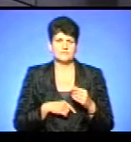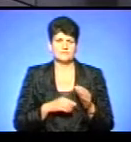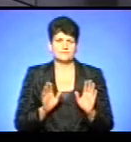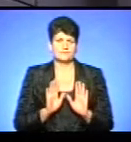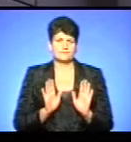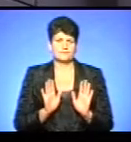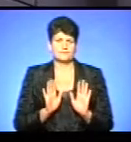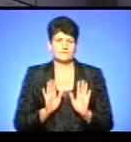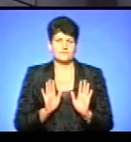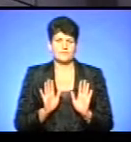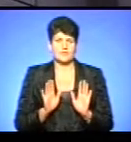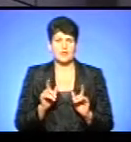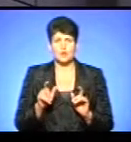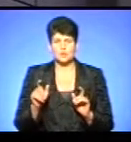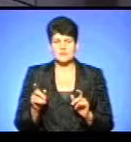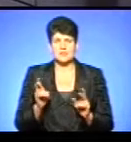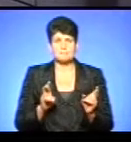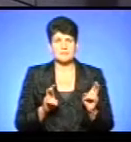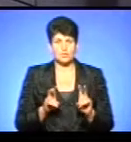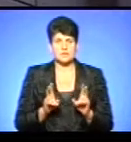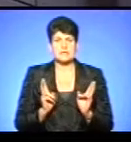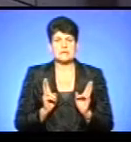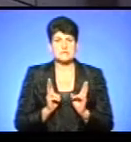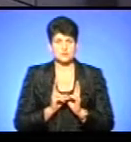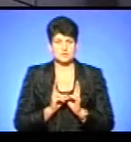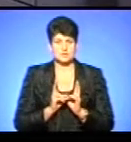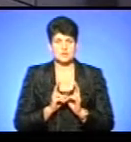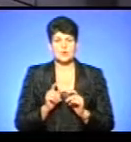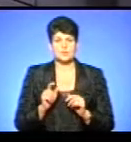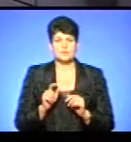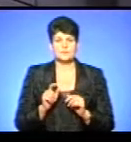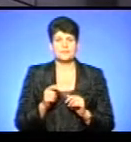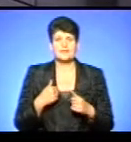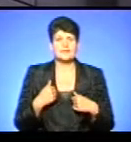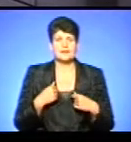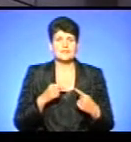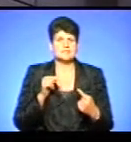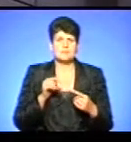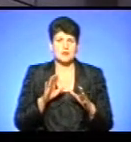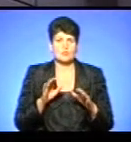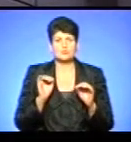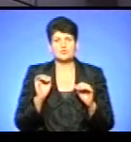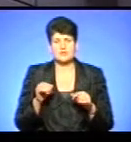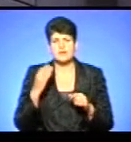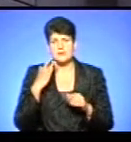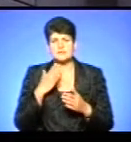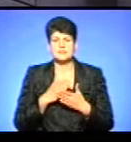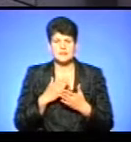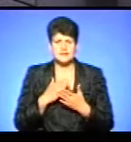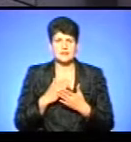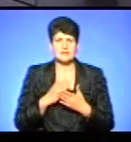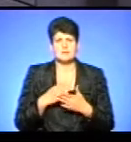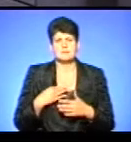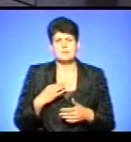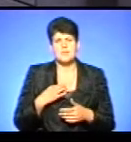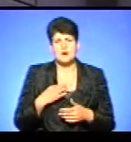Ні, розумієте, люди, які прийшли на зустріч, люди, які, я не заперечую, що можливо десь в Америці є такі там, що им